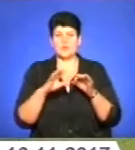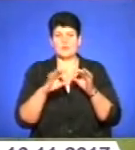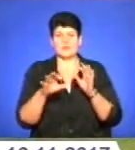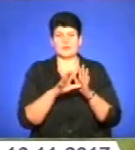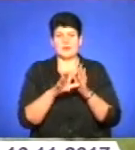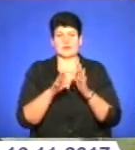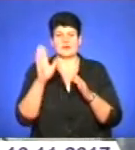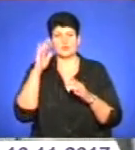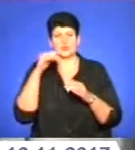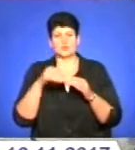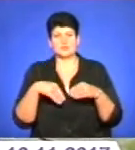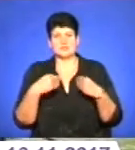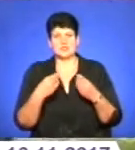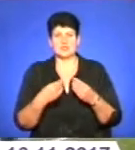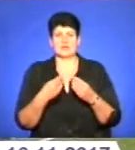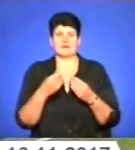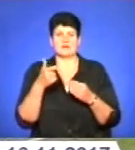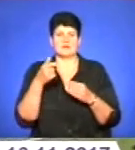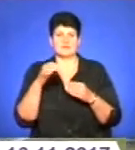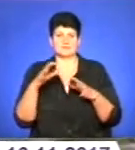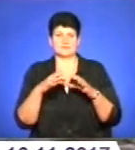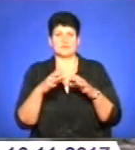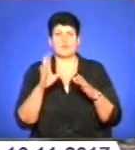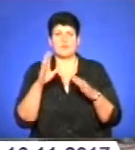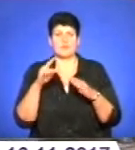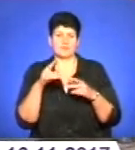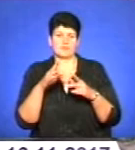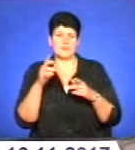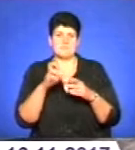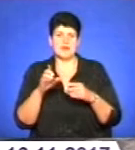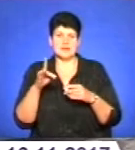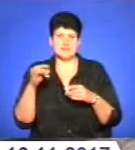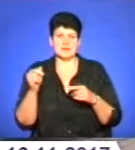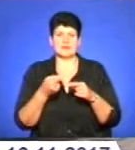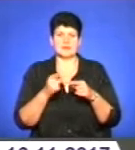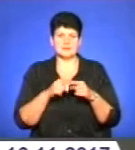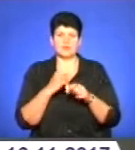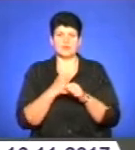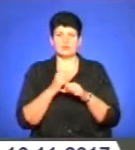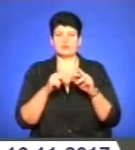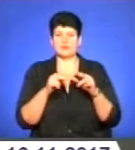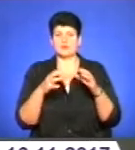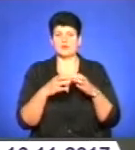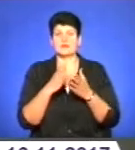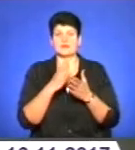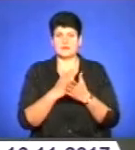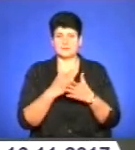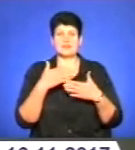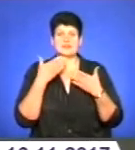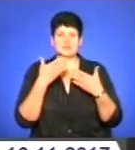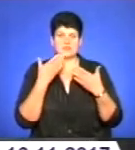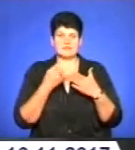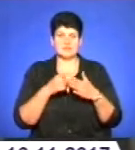водопостачання та водовідведення до Березолю. А на ці роботи у будівельної компанії дозвіл є. Реквізити цих документів я зачитав.